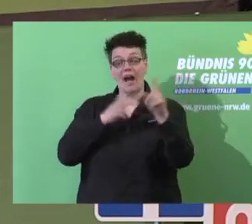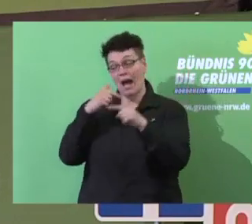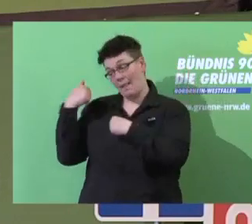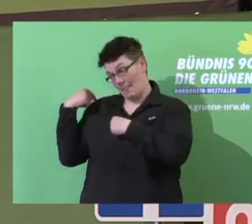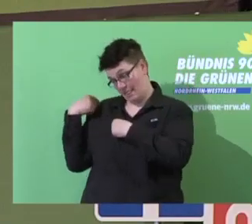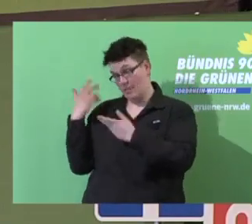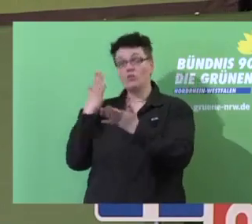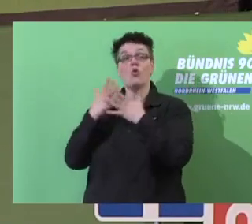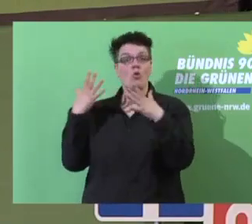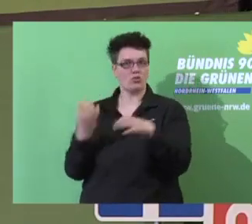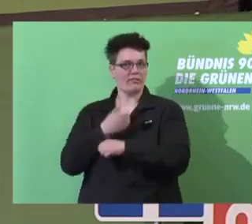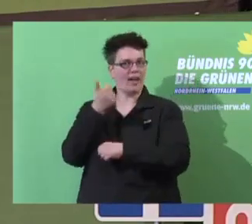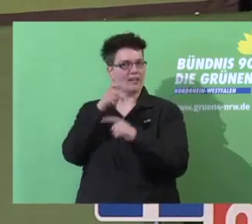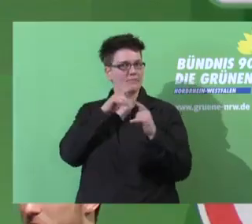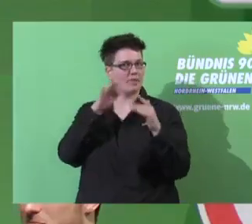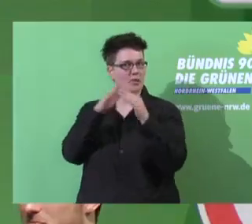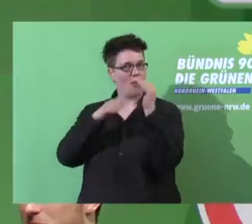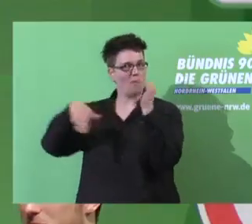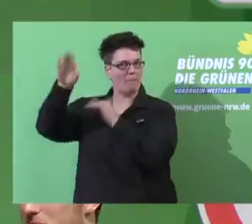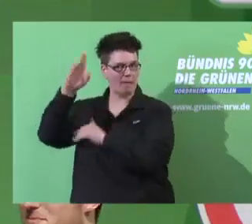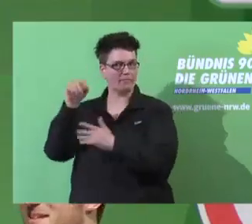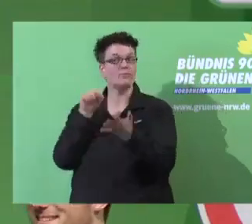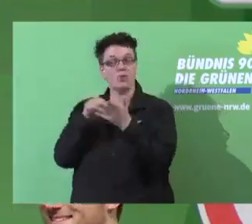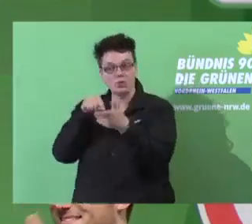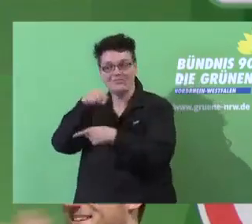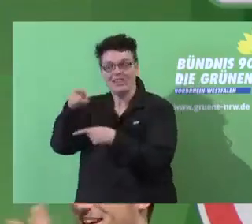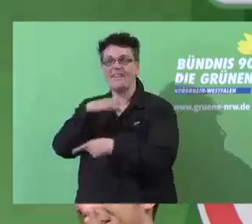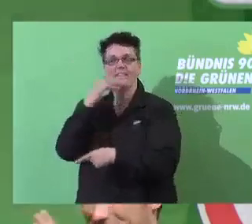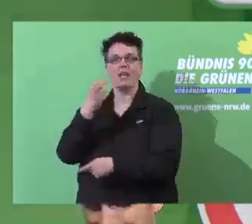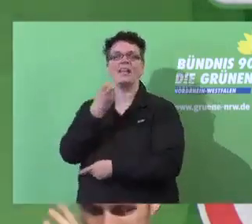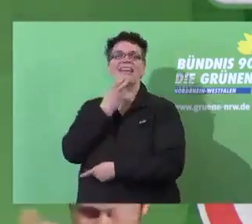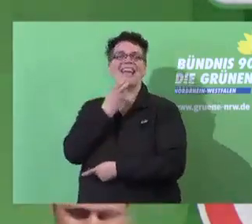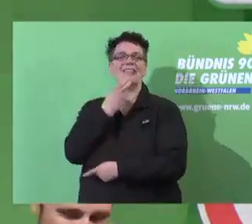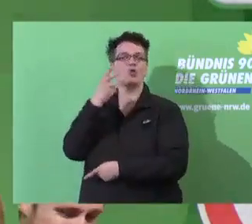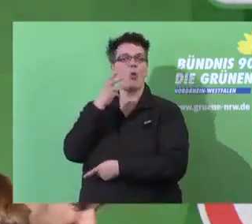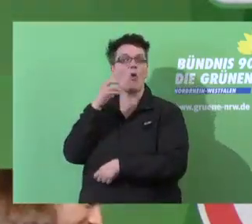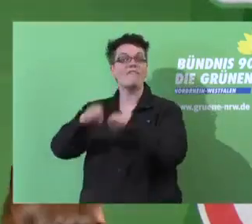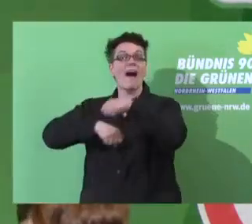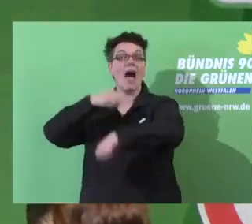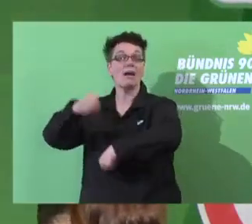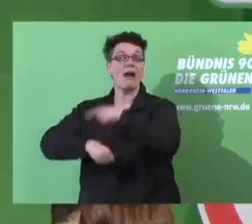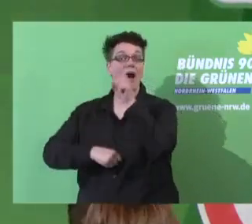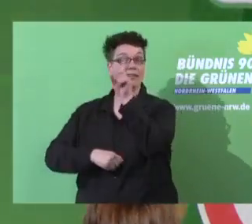Und da brummt es. Insofern, ein guter Beitrag. Macht weiter so. Herzlichen Dank. Danke dir. Tschüss.